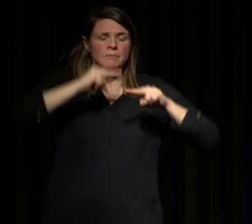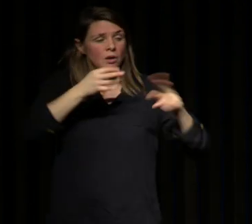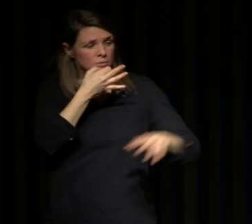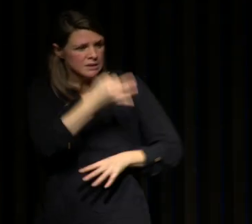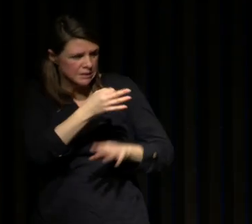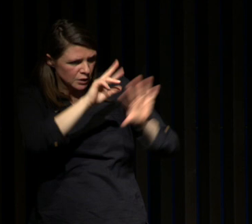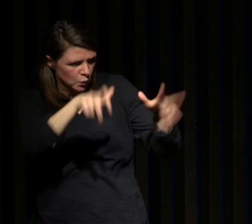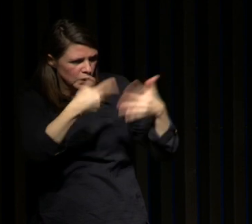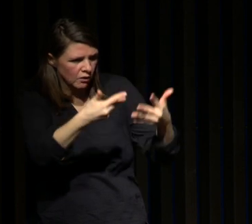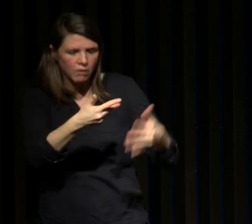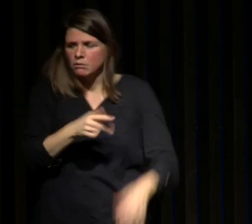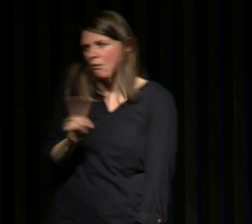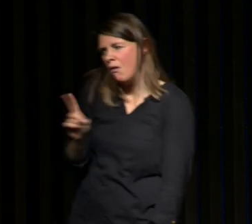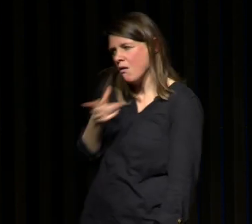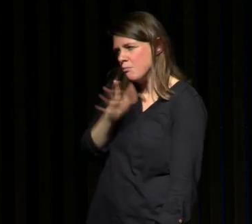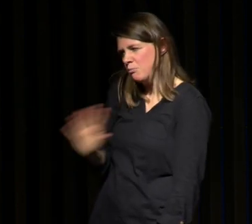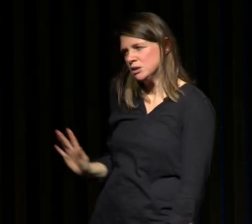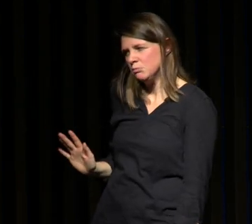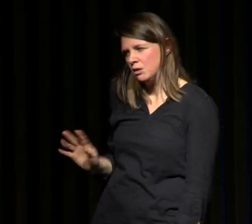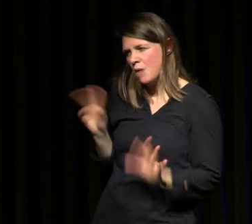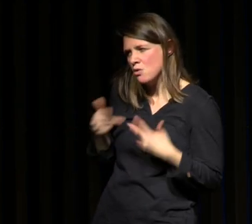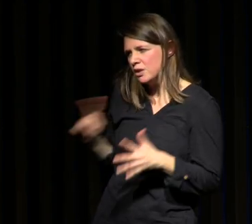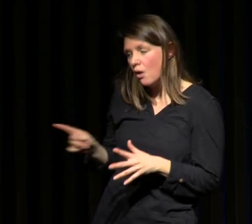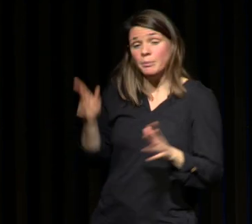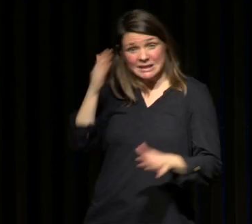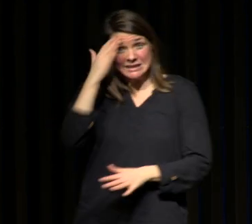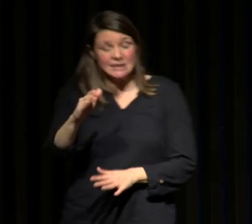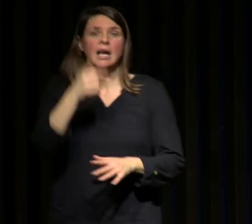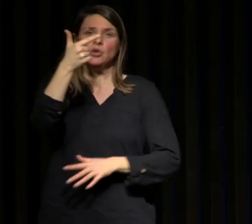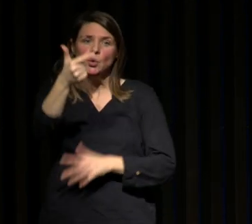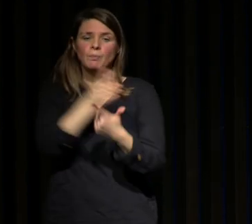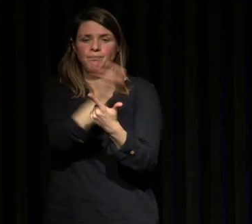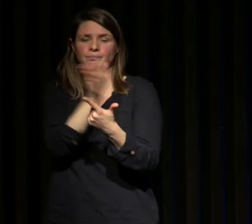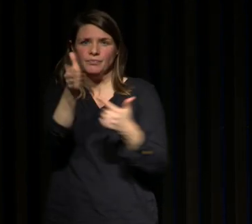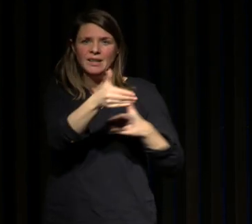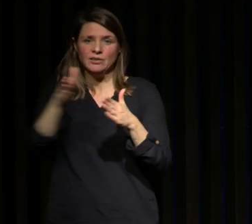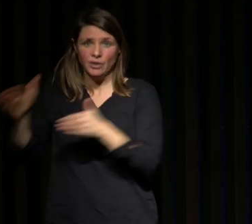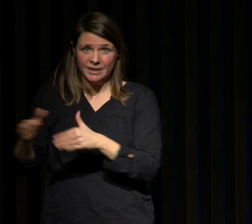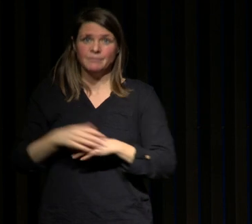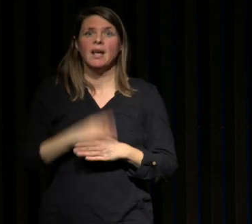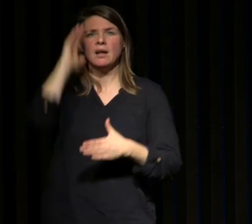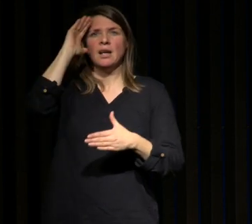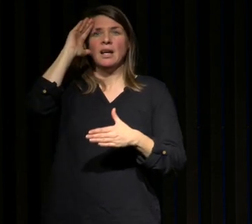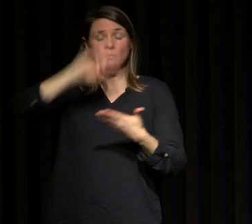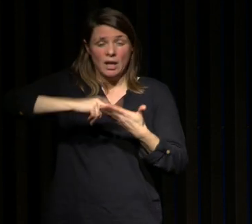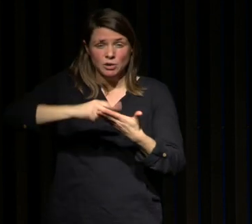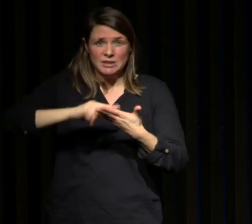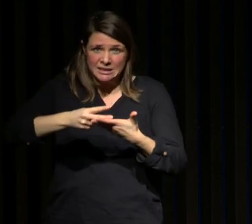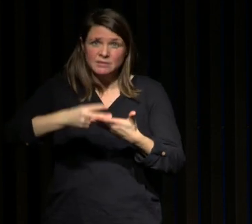qu'ils dorment 8 heures ils ne nous croient absolument pas mais en fait l'insomnie se subdivise en deux catégories une insomnie dite subjective